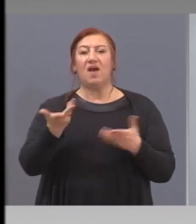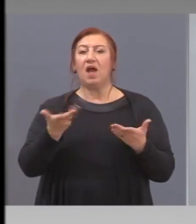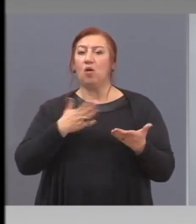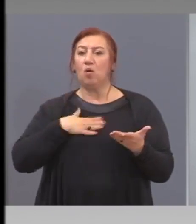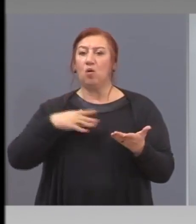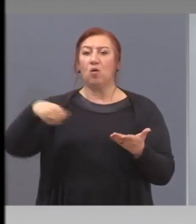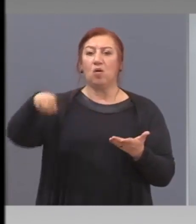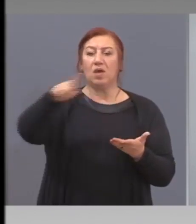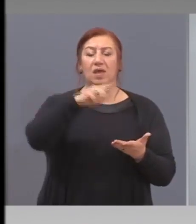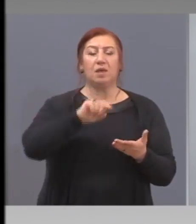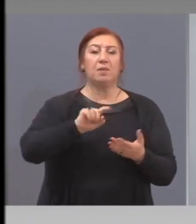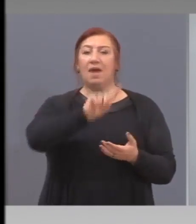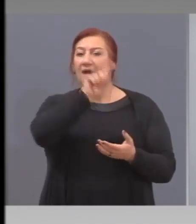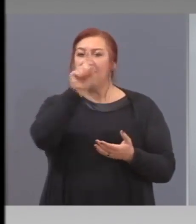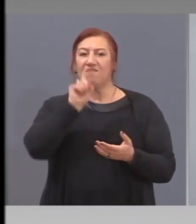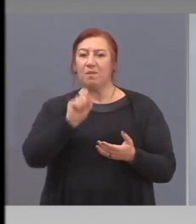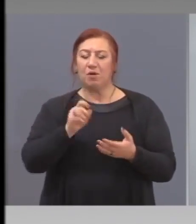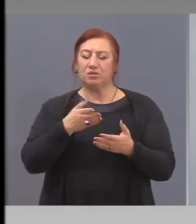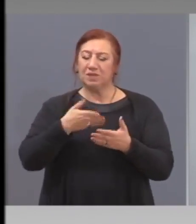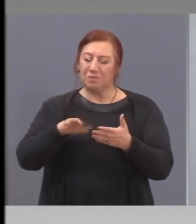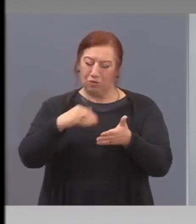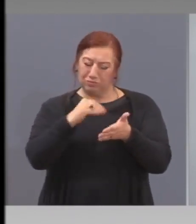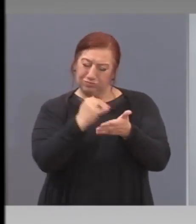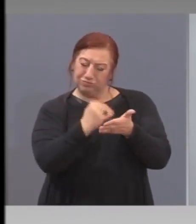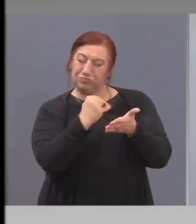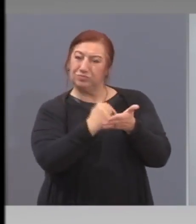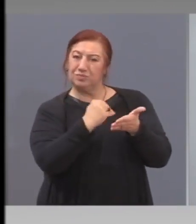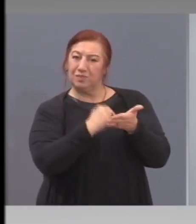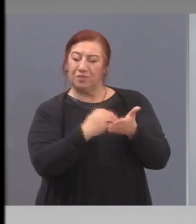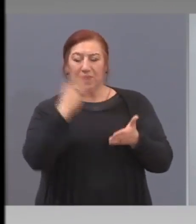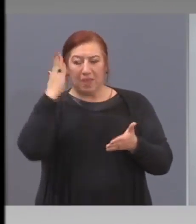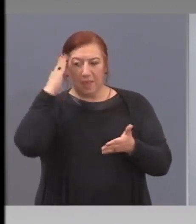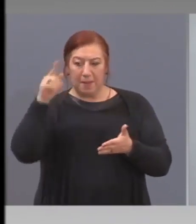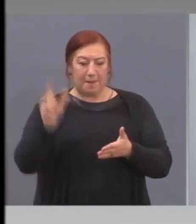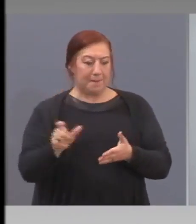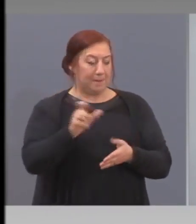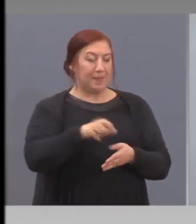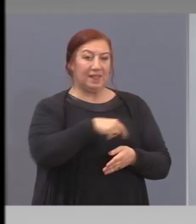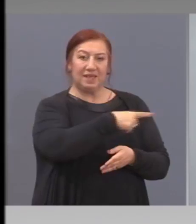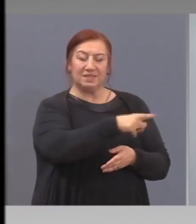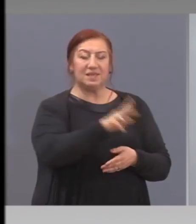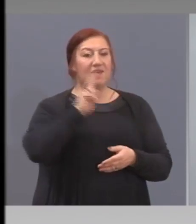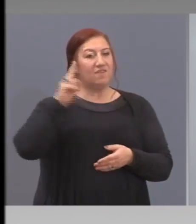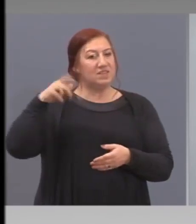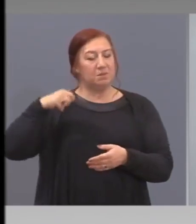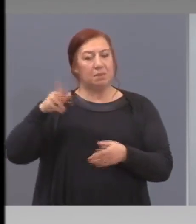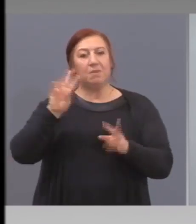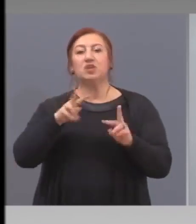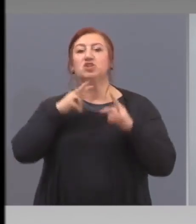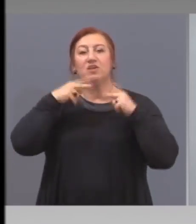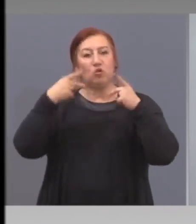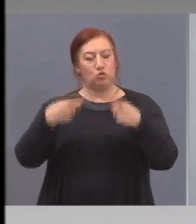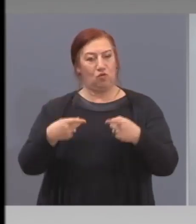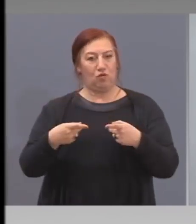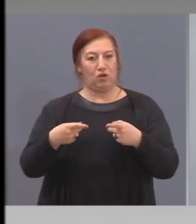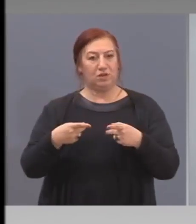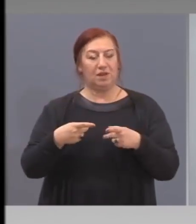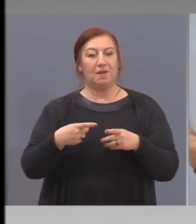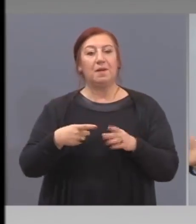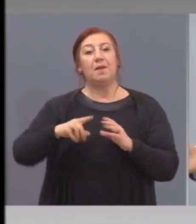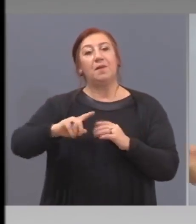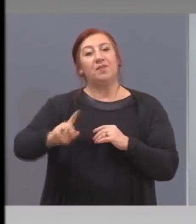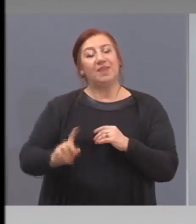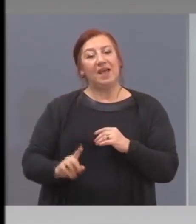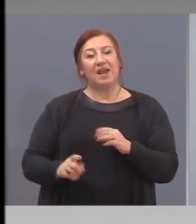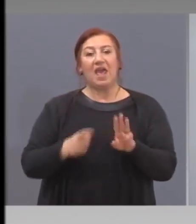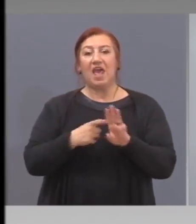по отделните раздели, съответно пък министрите и вице-премьера ще отговорят. Накрая, щава